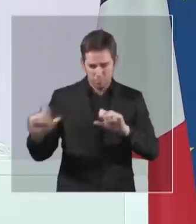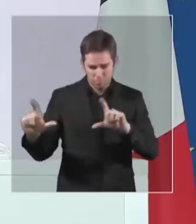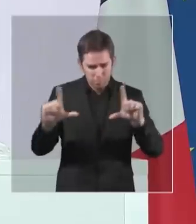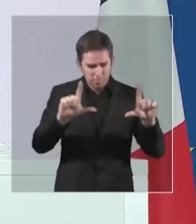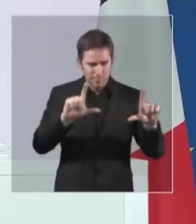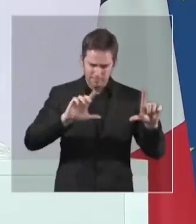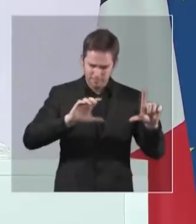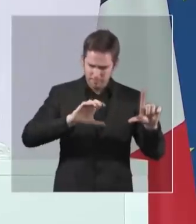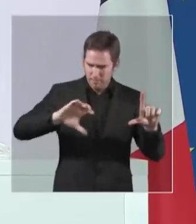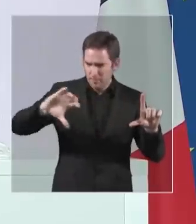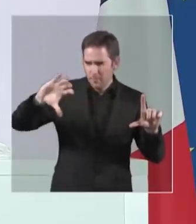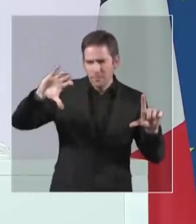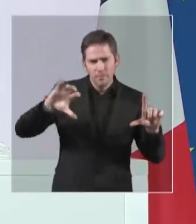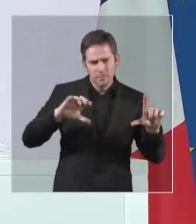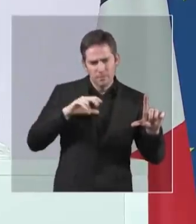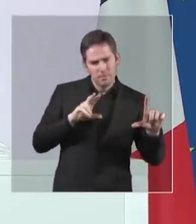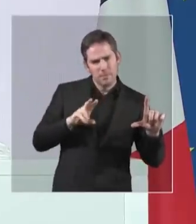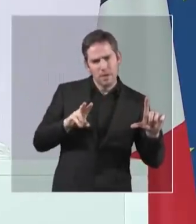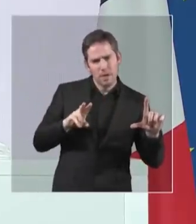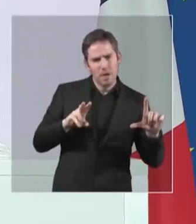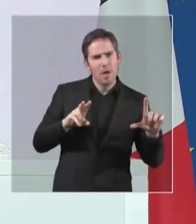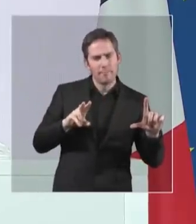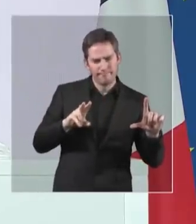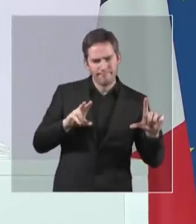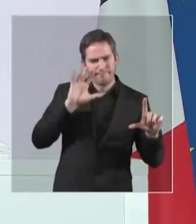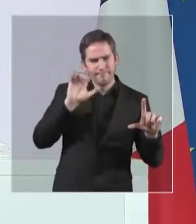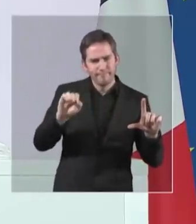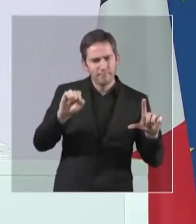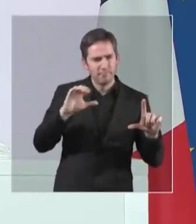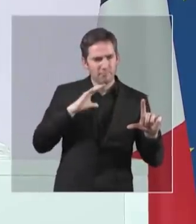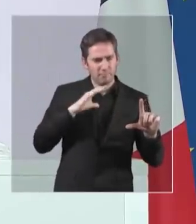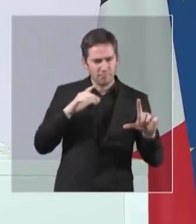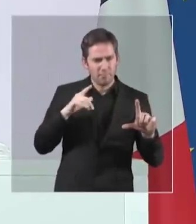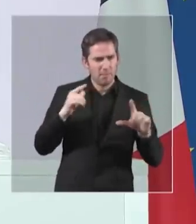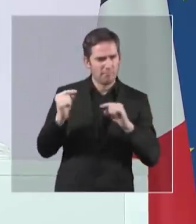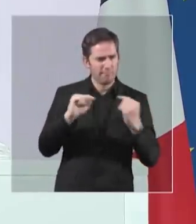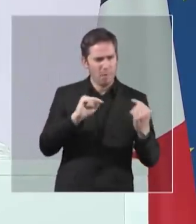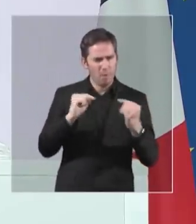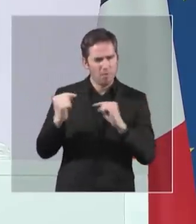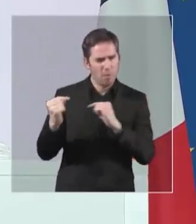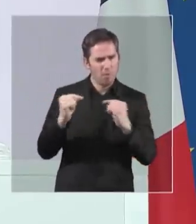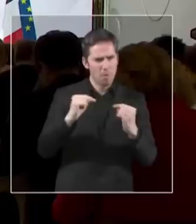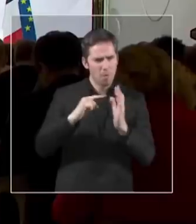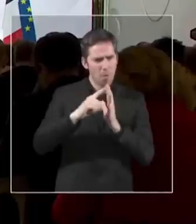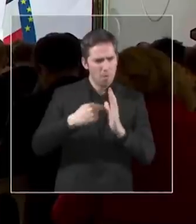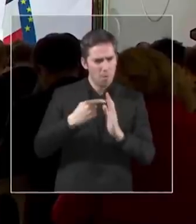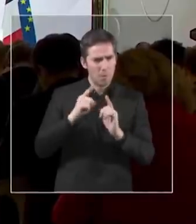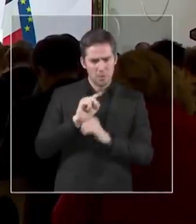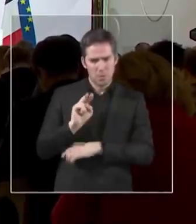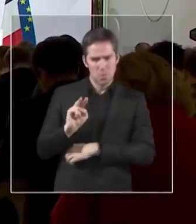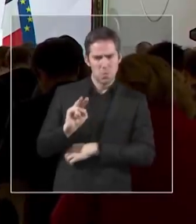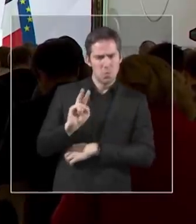Cette région est aujourd'hui traversée par des nouvelles tensions. L'histoire y est de retour, le tragique parfois aussi.